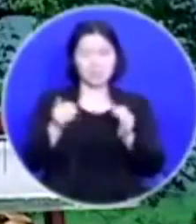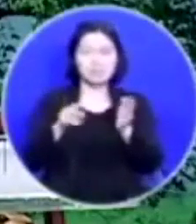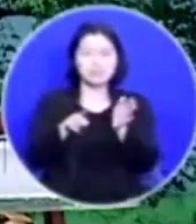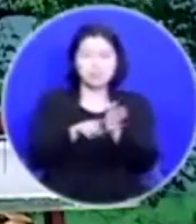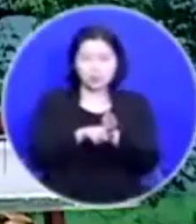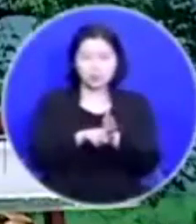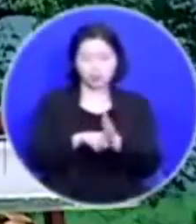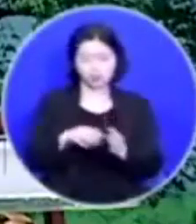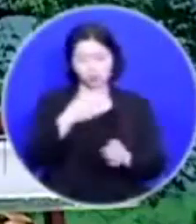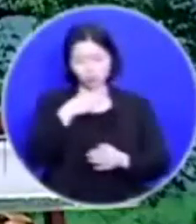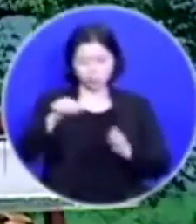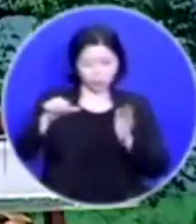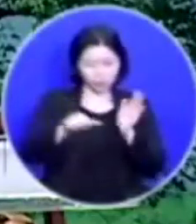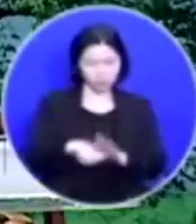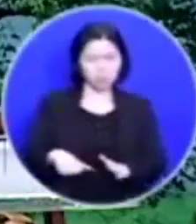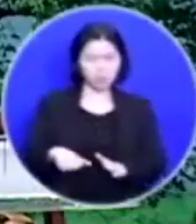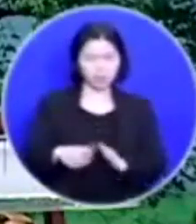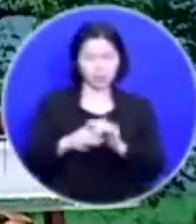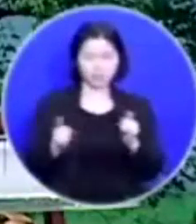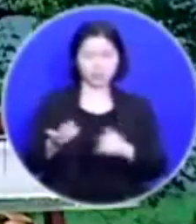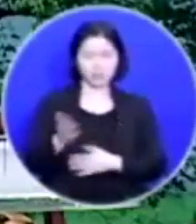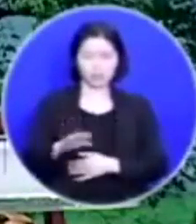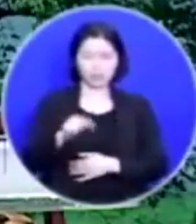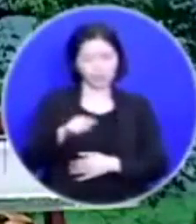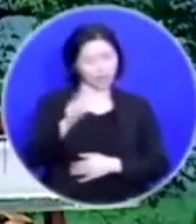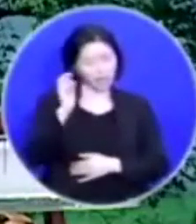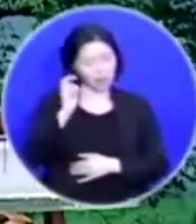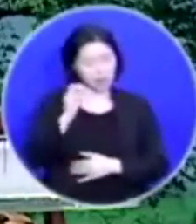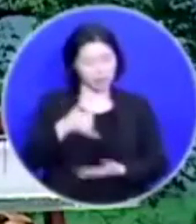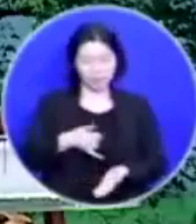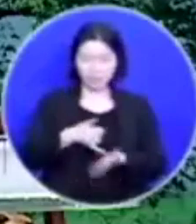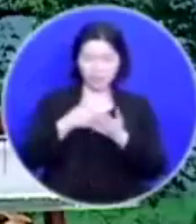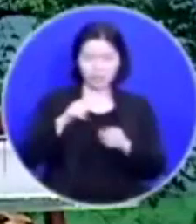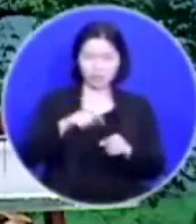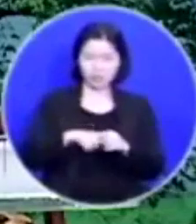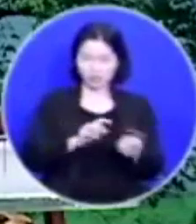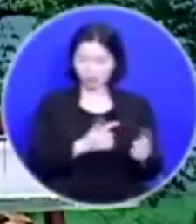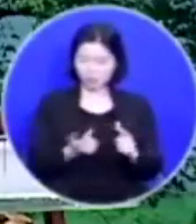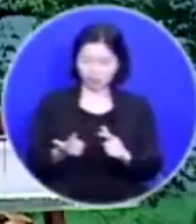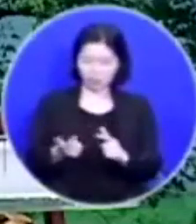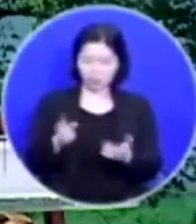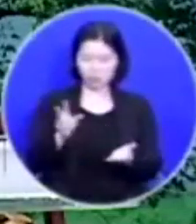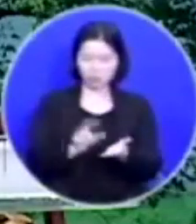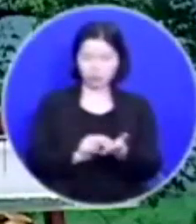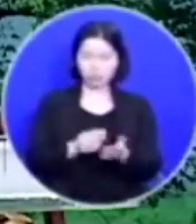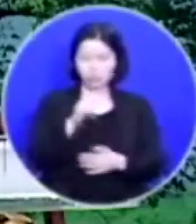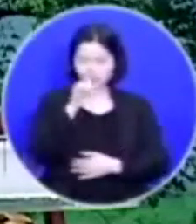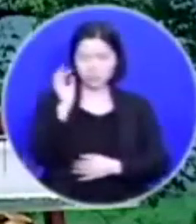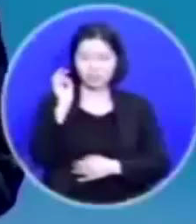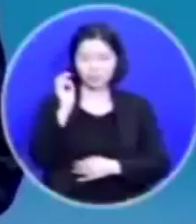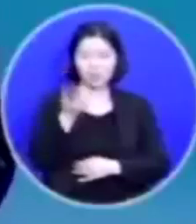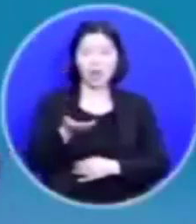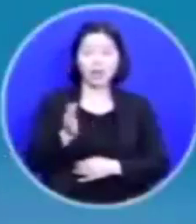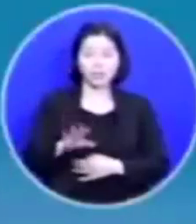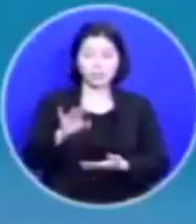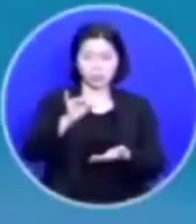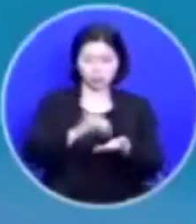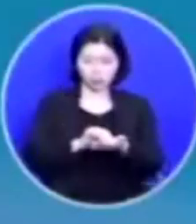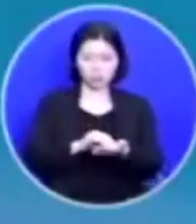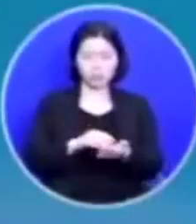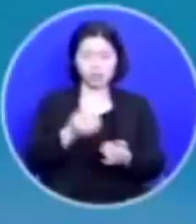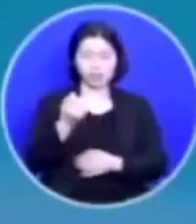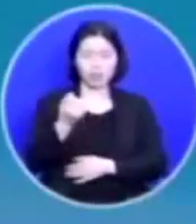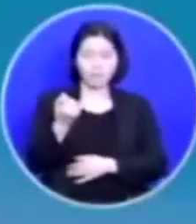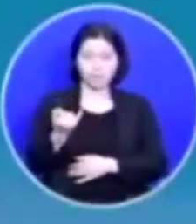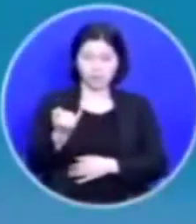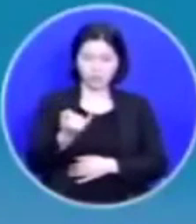그것은 틀림없이 그가 인격적으로도 여러 가지 문제를 가지고 있었다는 뜻입니다 그런데도 이 루시라고 하는 며느리는